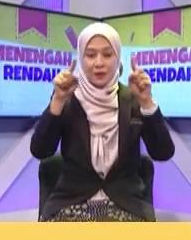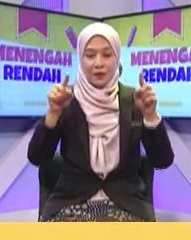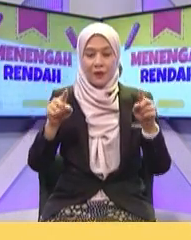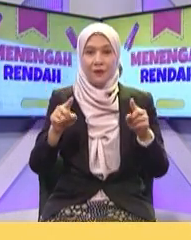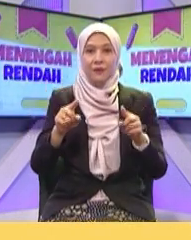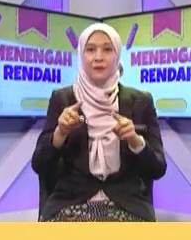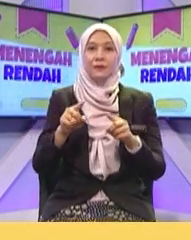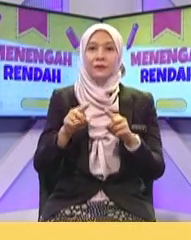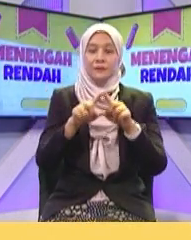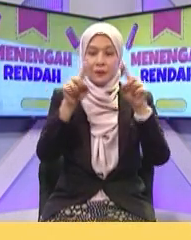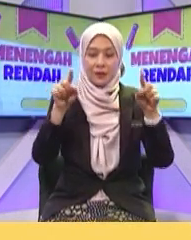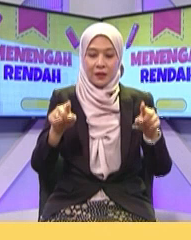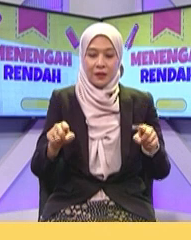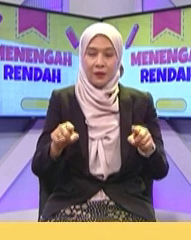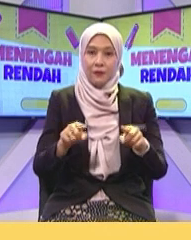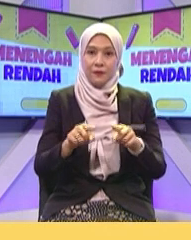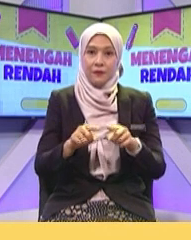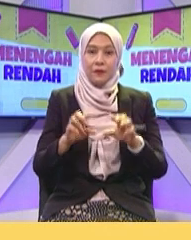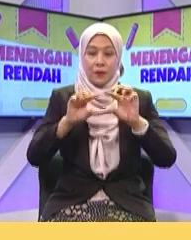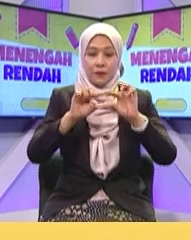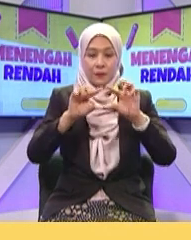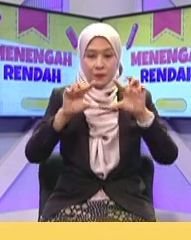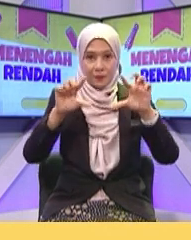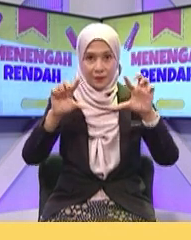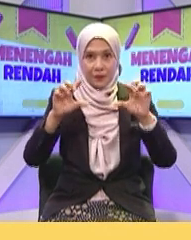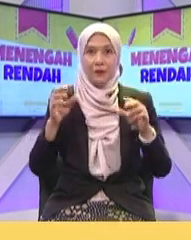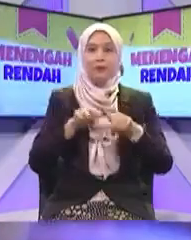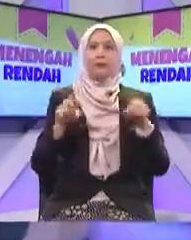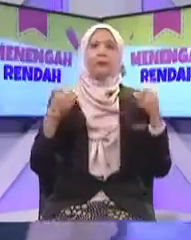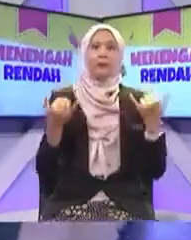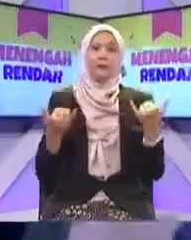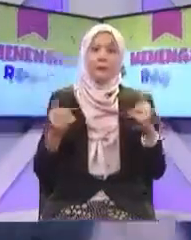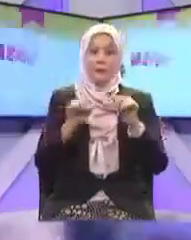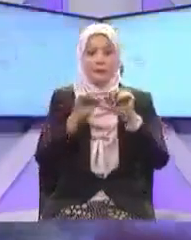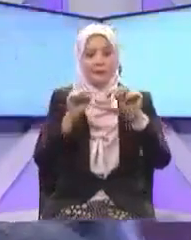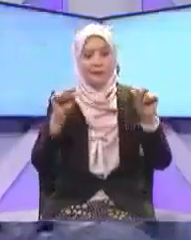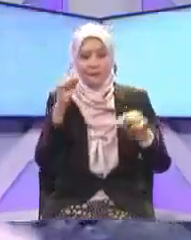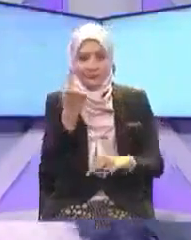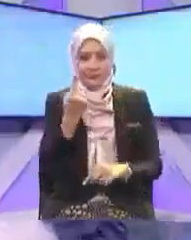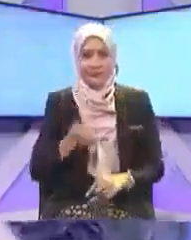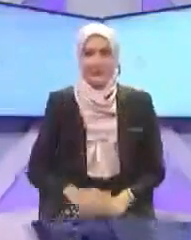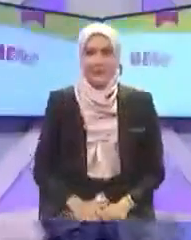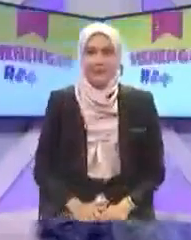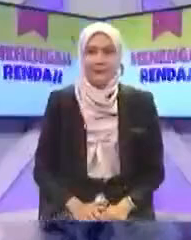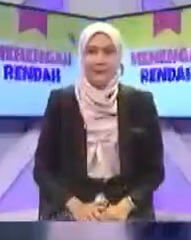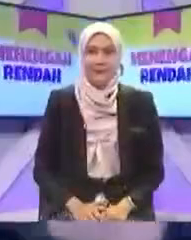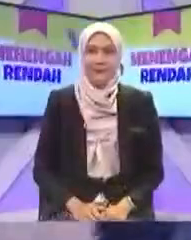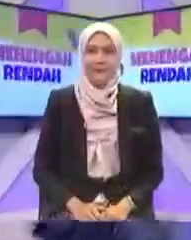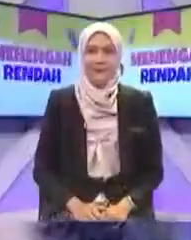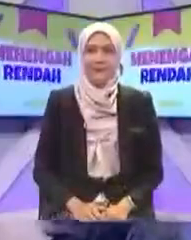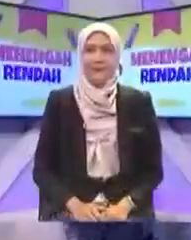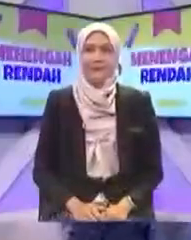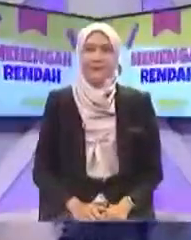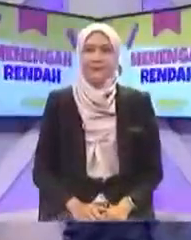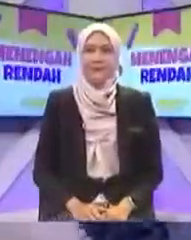antena Ini kira yang baru lah Boleh cabut ke cikgu Tak boleh cabut Tak boleh cabut Okey okey lah Mungkin tak boleh guna kan Tak boleh guna kan